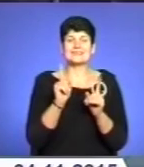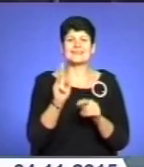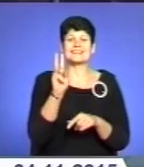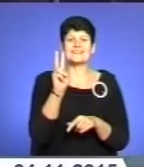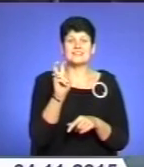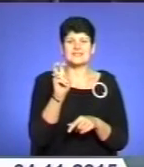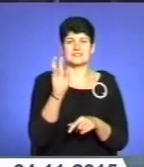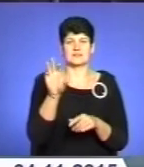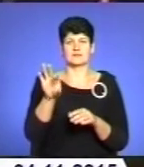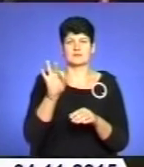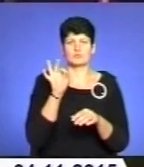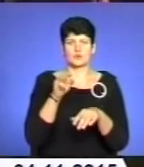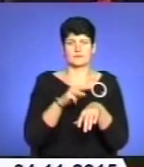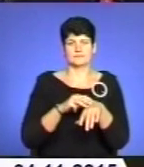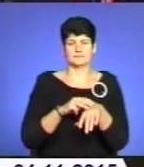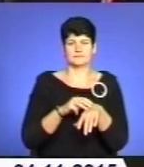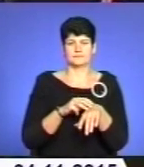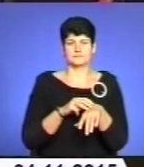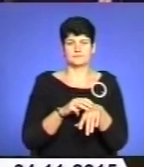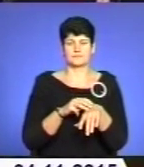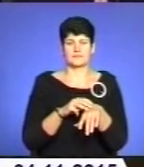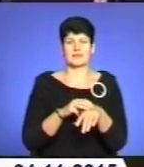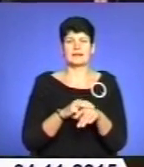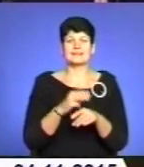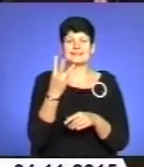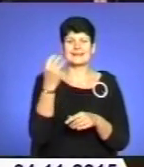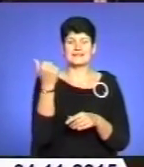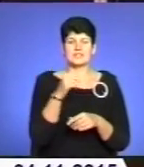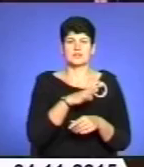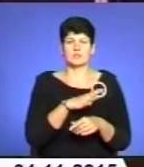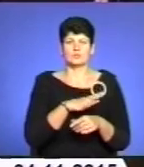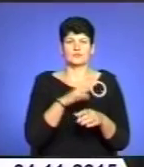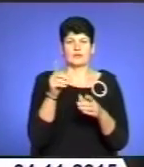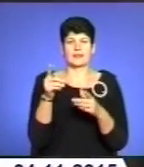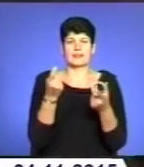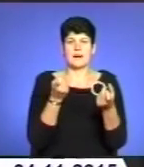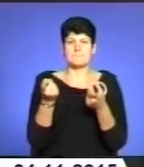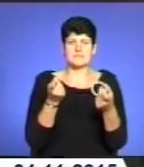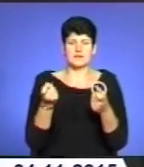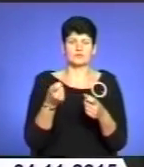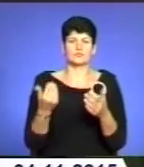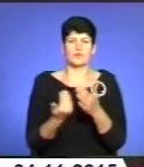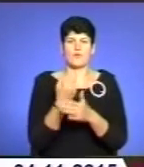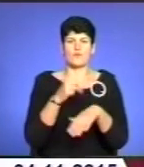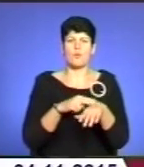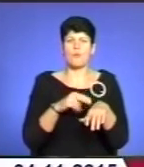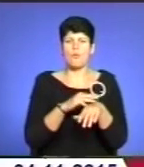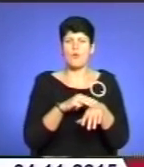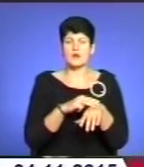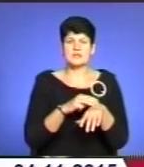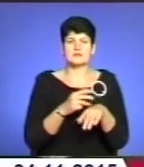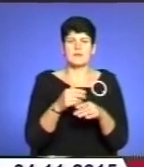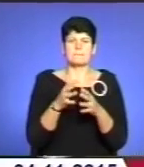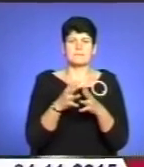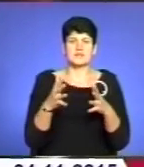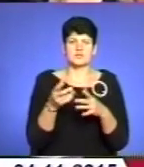поліцейськими. Три тижні тривав набір до лав нової поліції. Більшість претендентів полінувалися прийти в